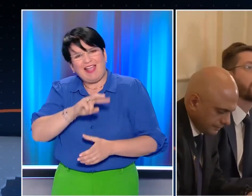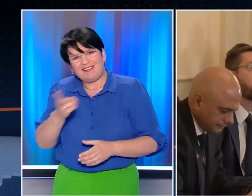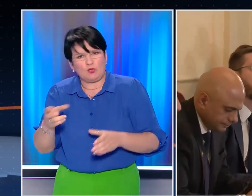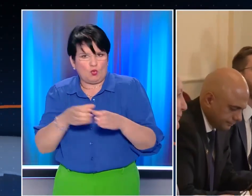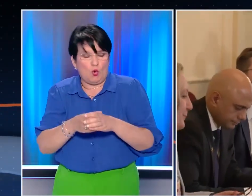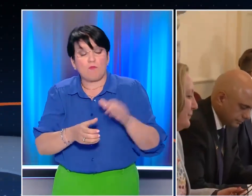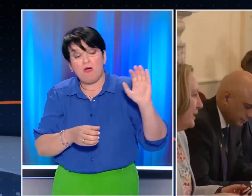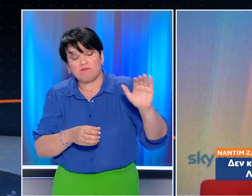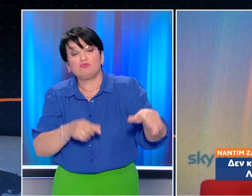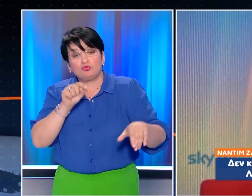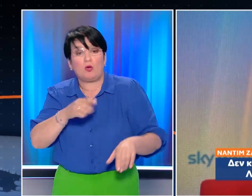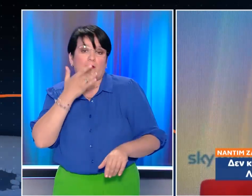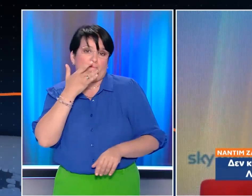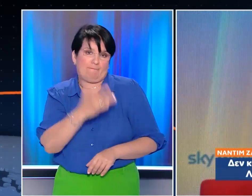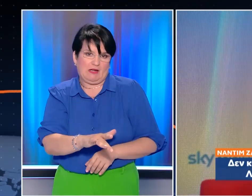παρέτηση ζητώντας εκλογές